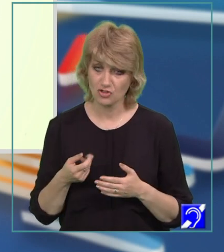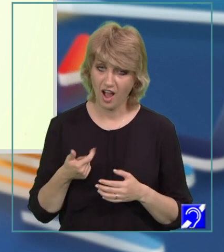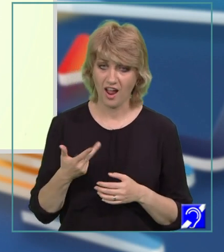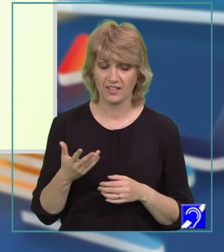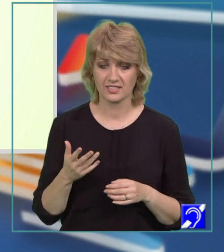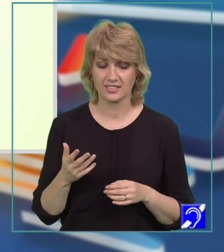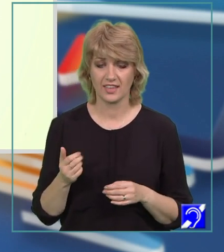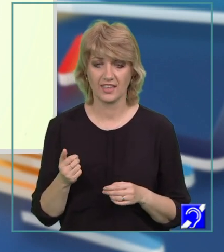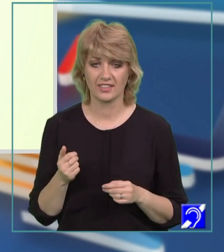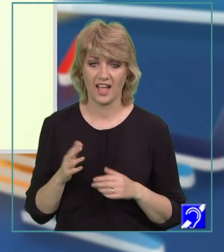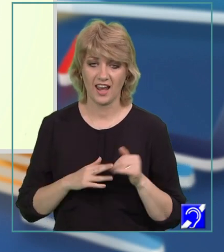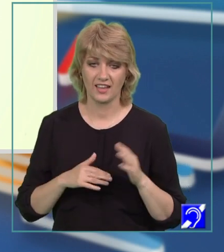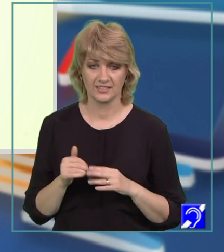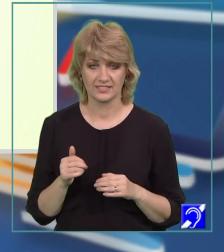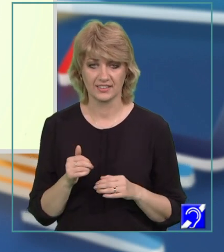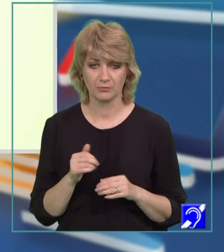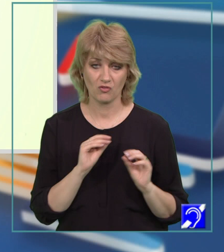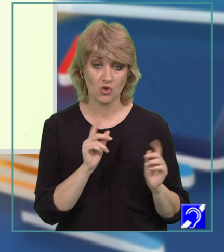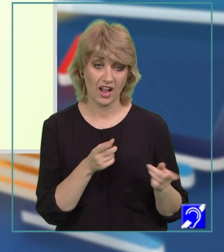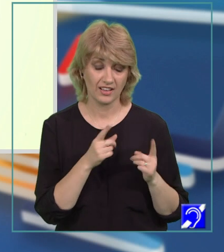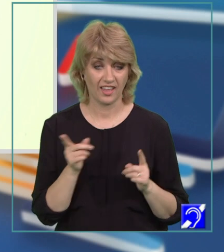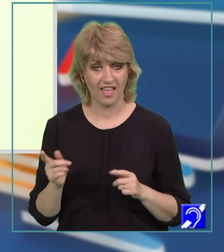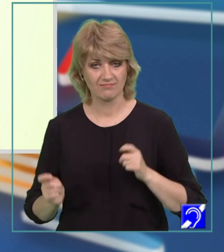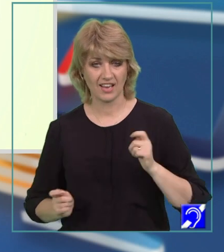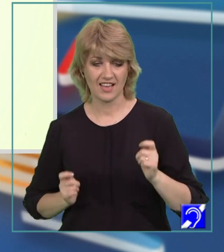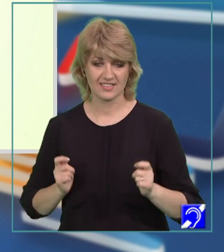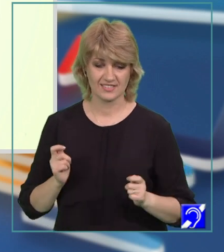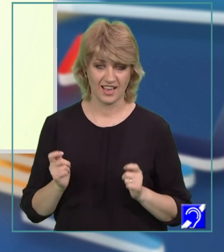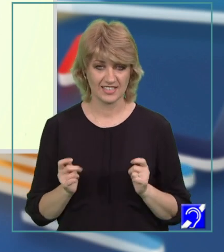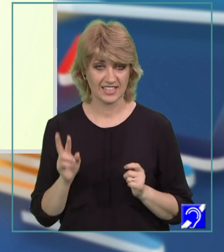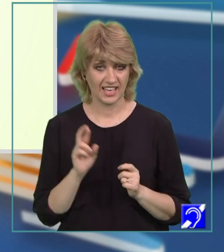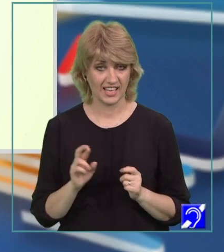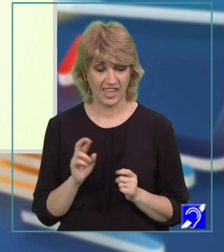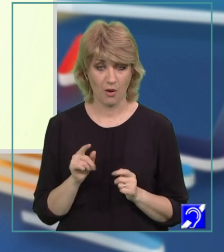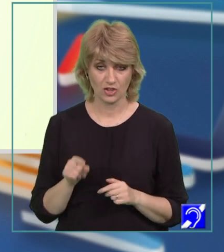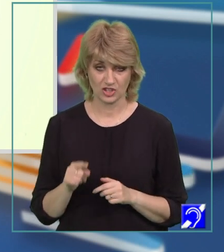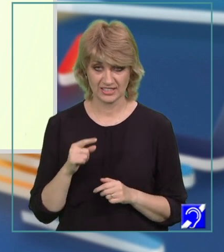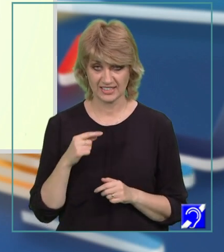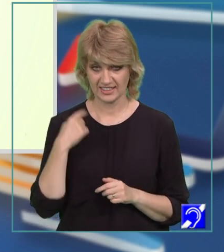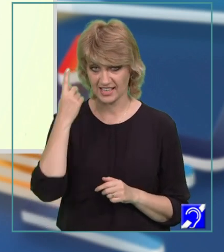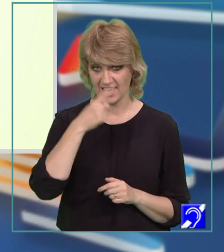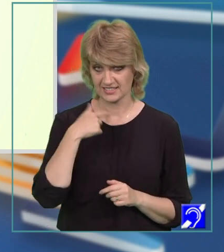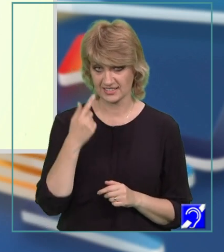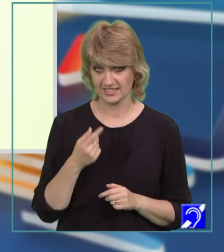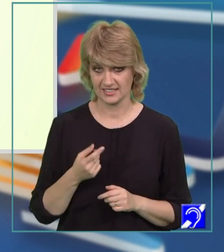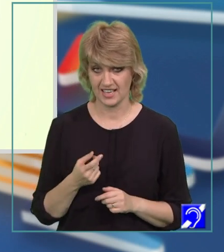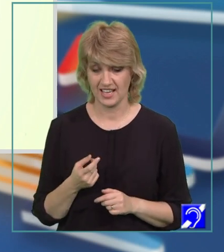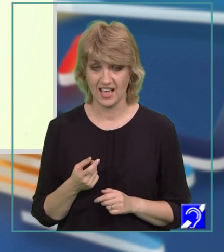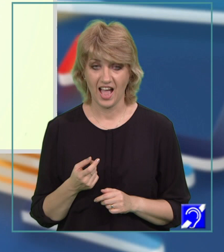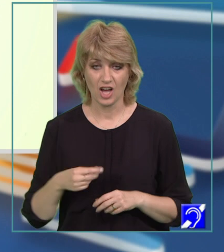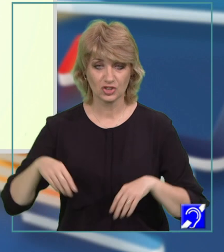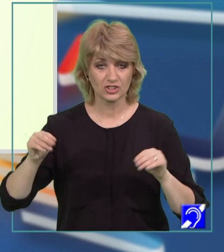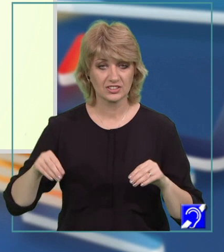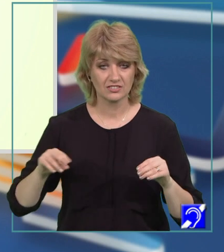cântecul profesoarei a dansat grațios, da, se reiau aceste trăsături, variat, agitând un voal,